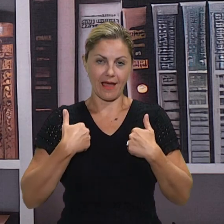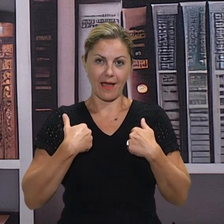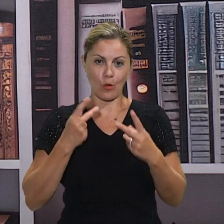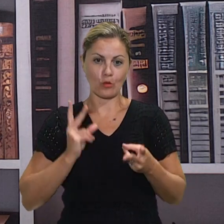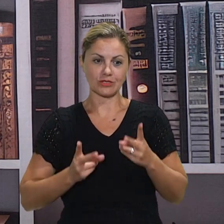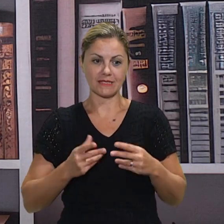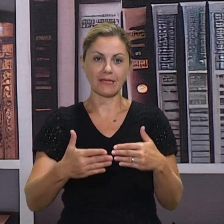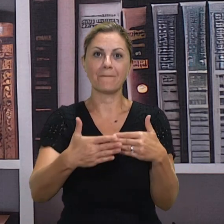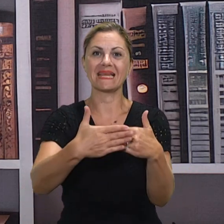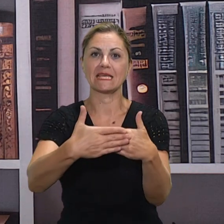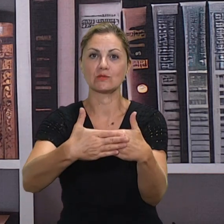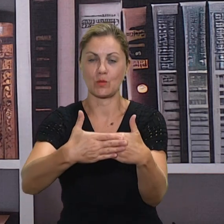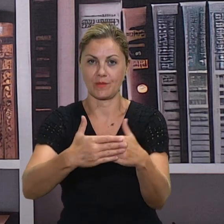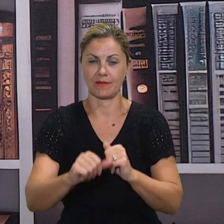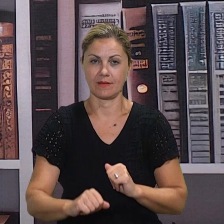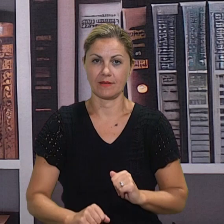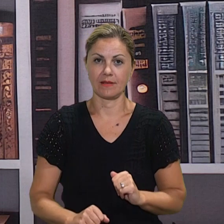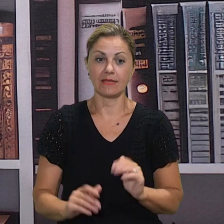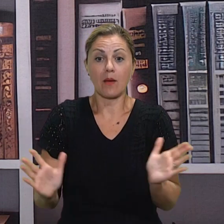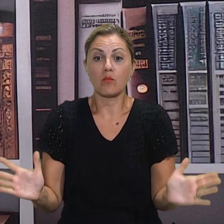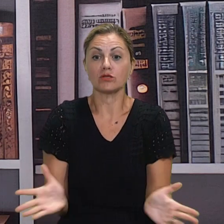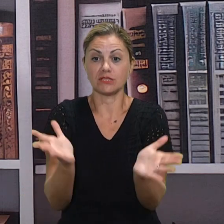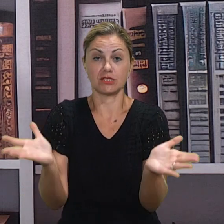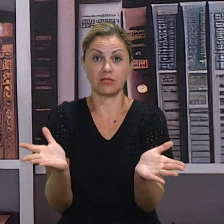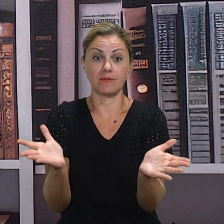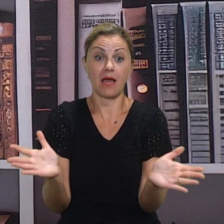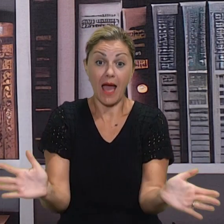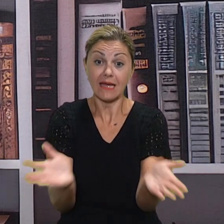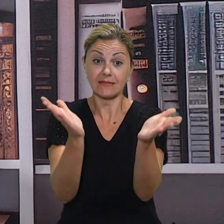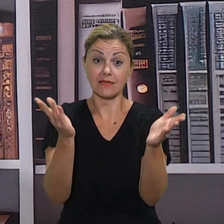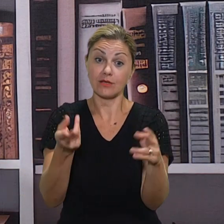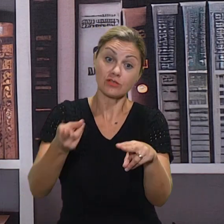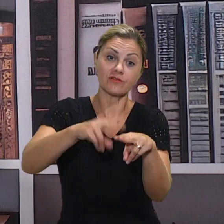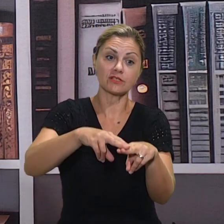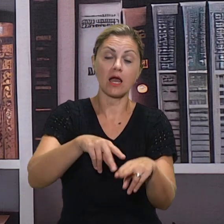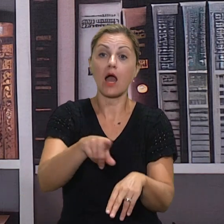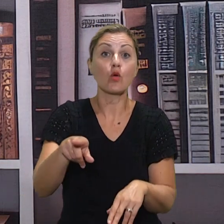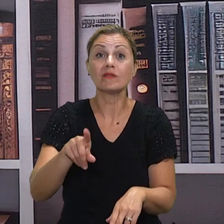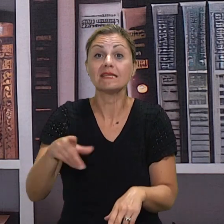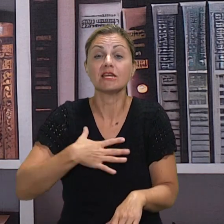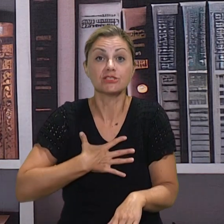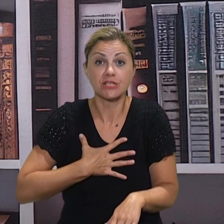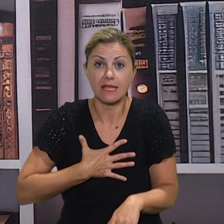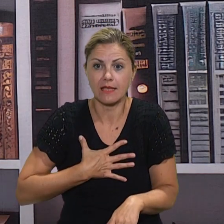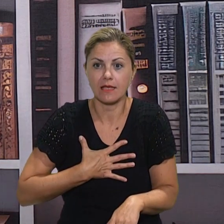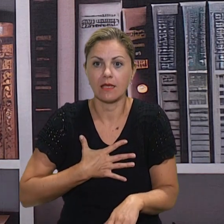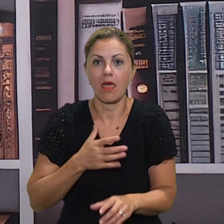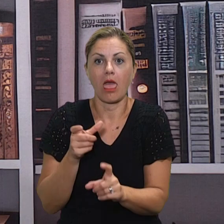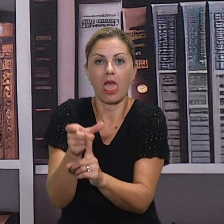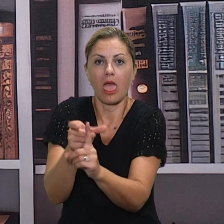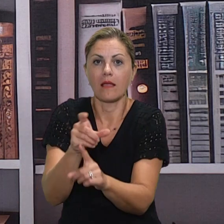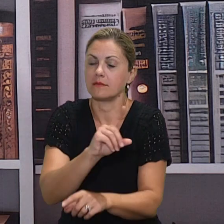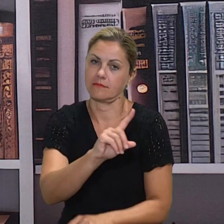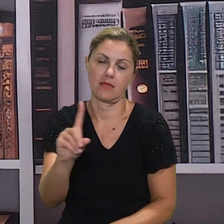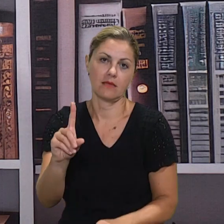Potičem učenike da idu na sve. Ali ako oni nešto ne žele, opet ih ne želi ni forsirati, jer želim da se osjećaju ugodno u školi.